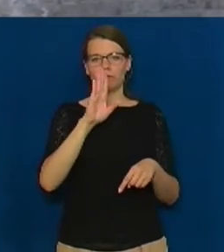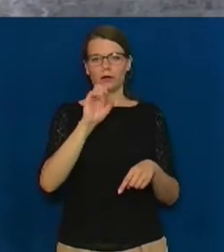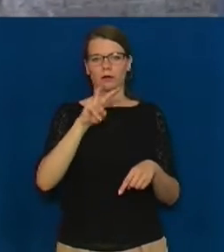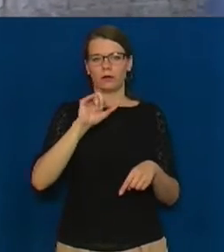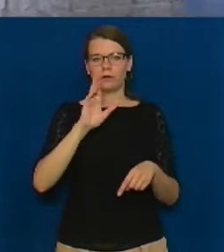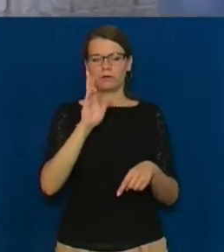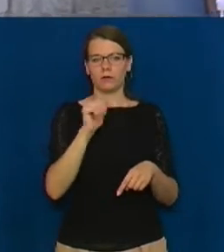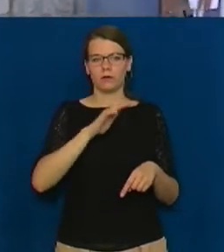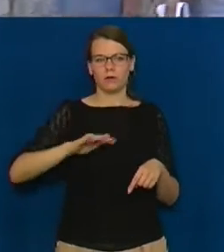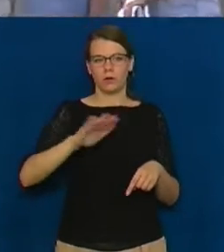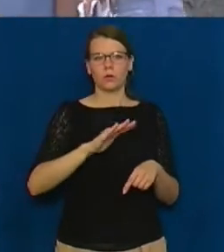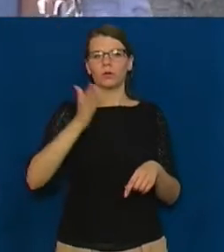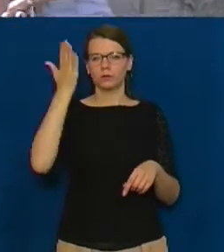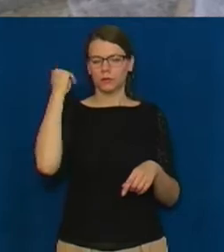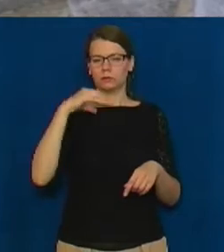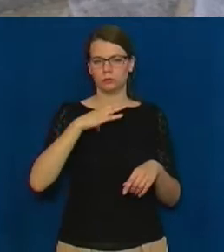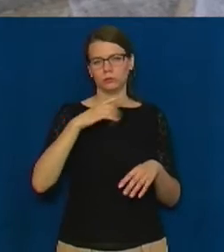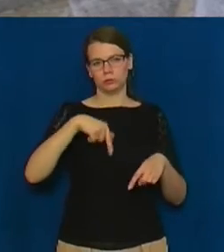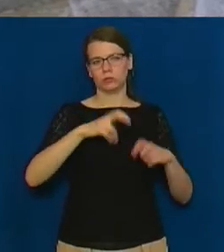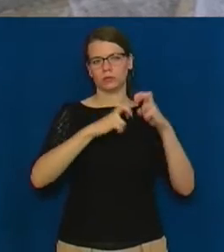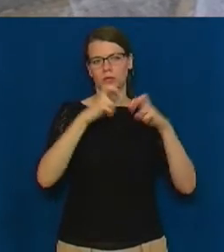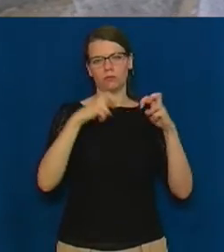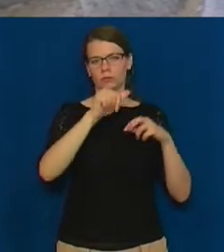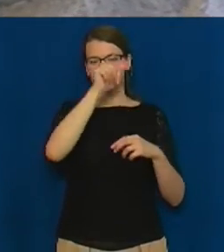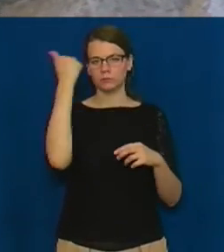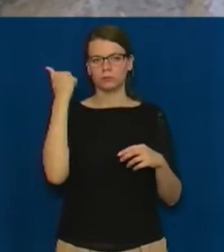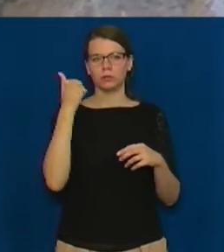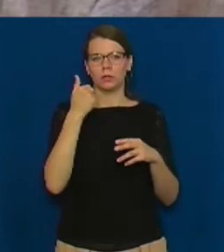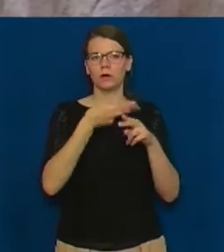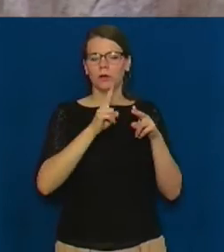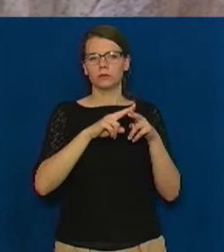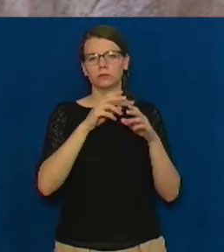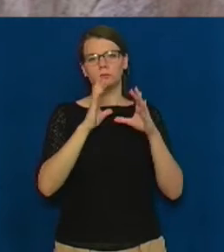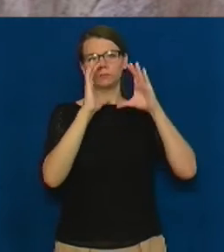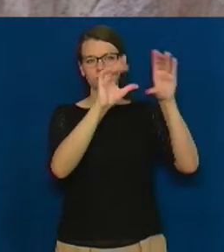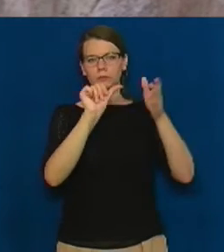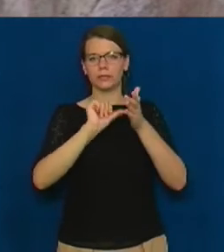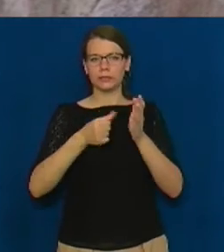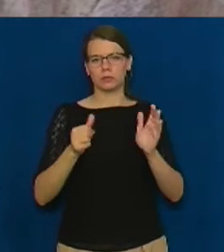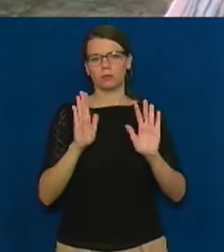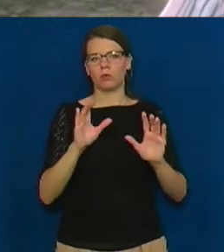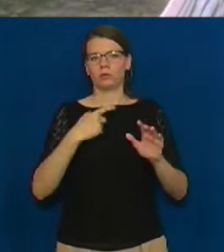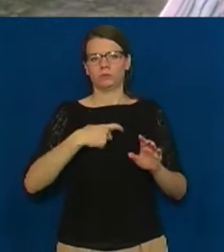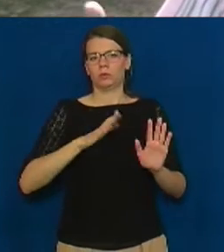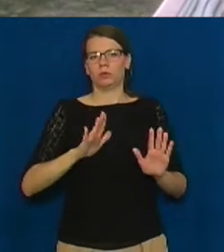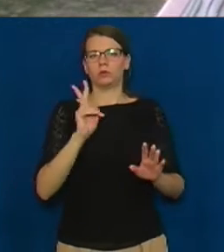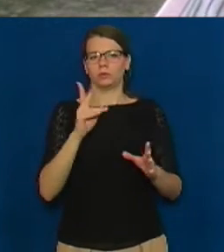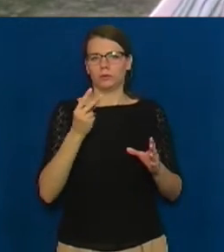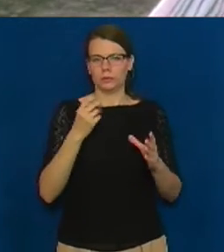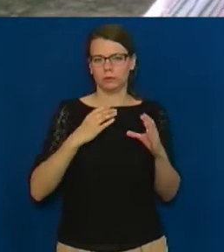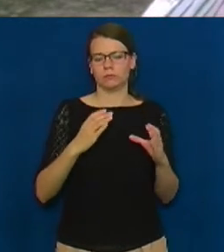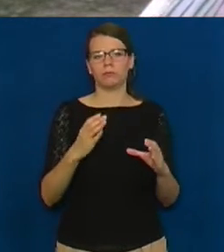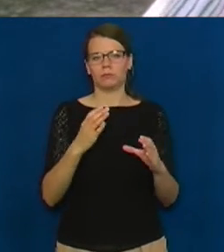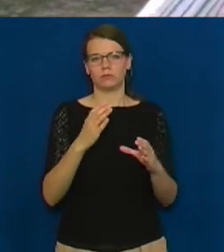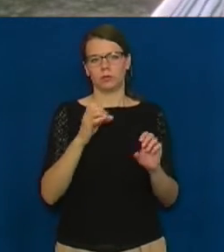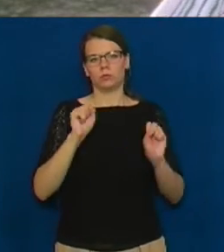будинок раніше був промисловою зоною, дозволити таку оздобу оселі могли заможні власники. Люди, які тут проживали,